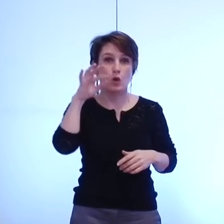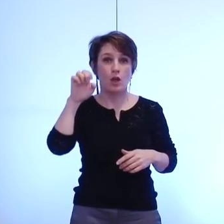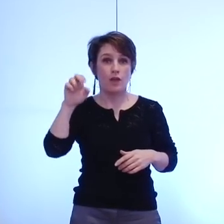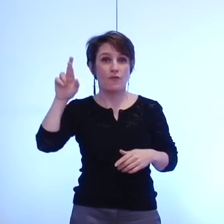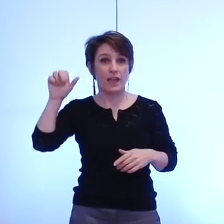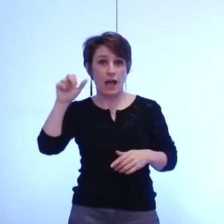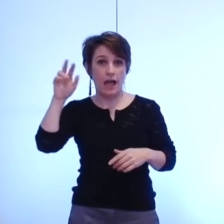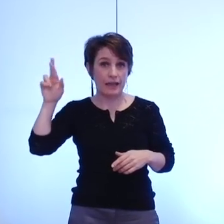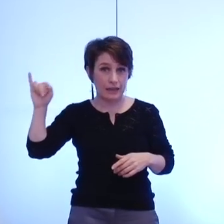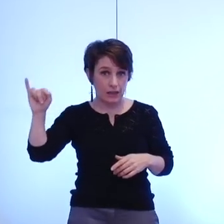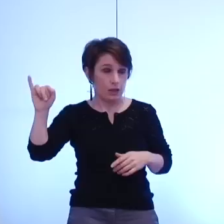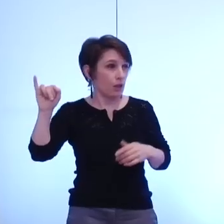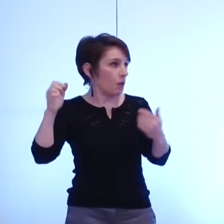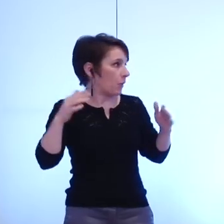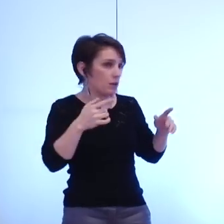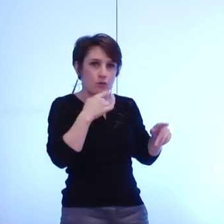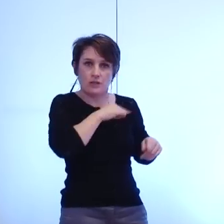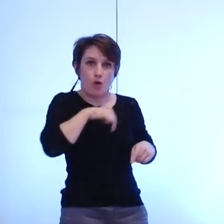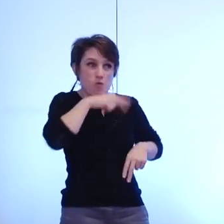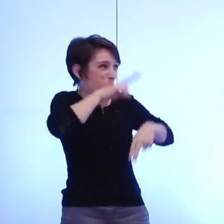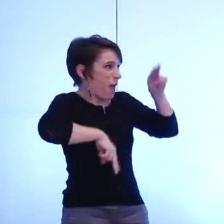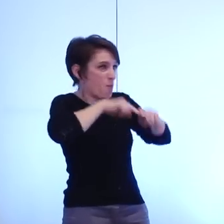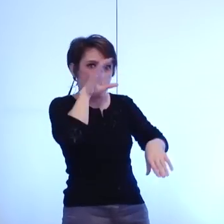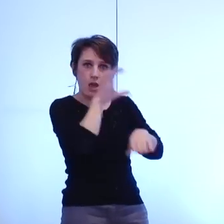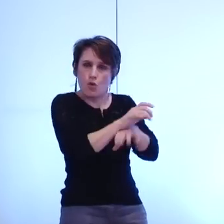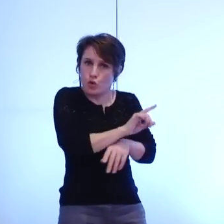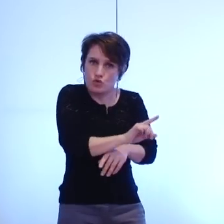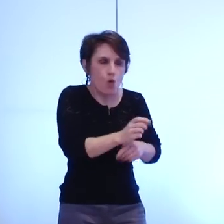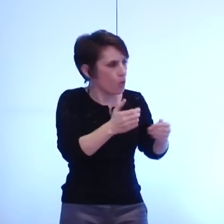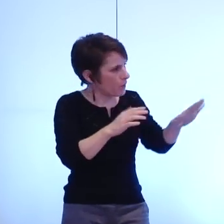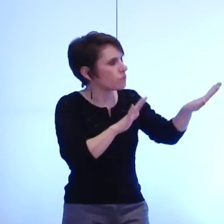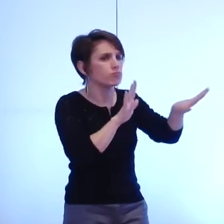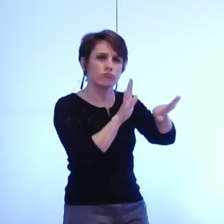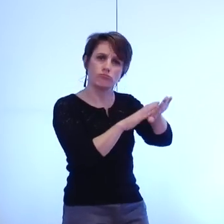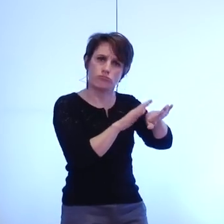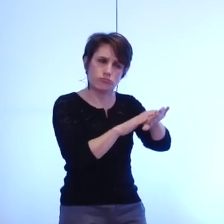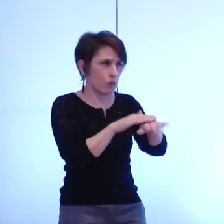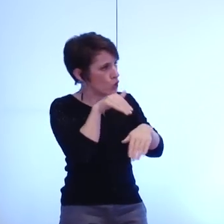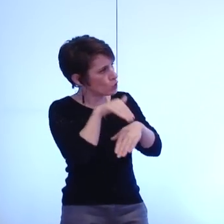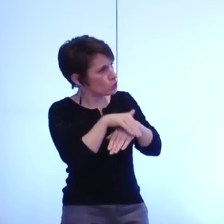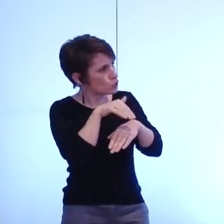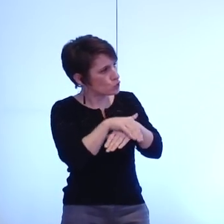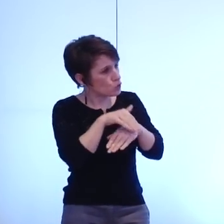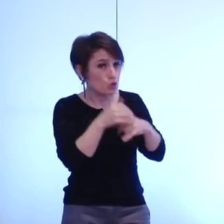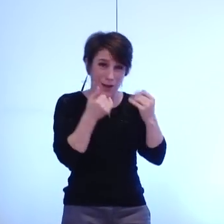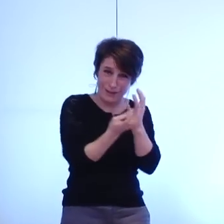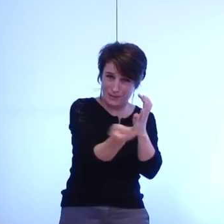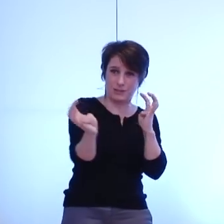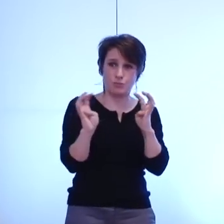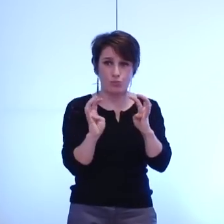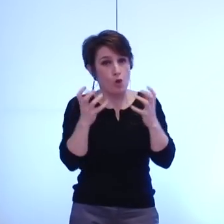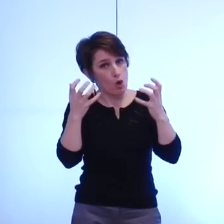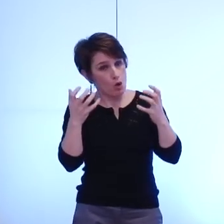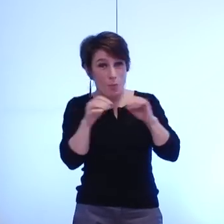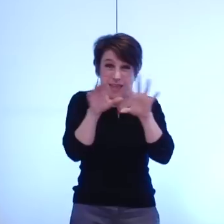excusera de ce qui n'est pas une mauvaise manière à son encontre nous voulons privilégier ce soir le débat dans 7 enceintes avec l